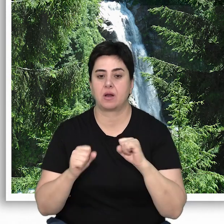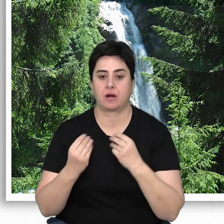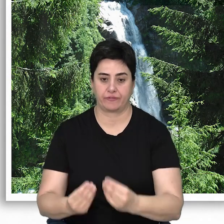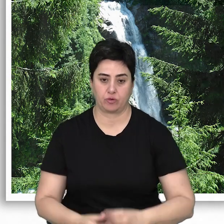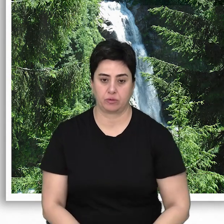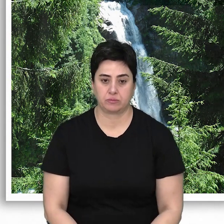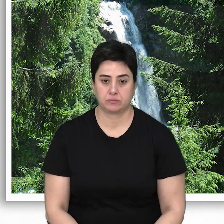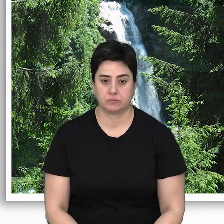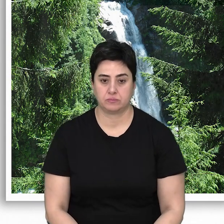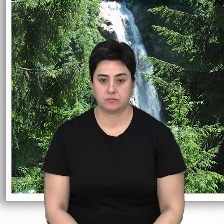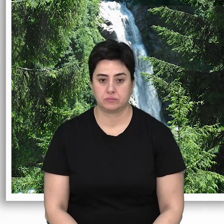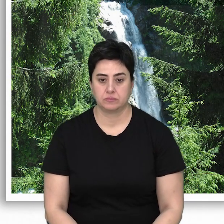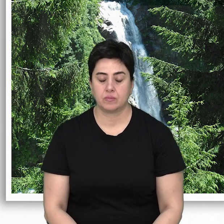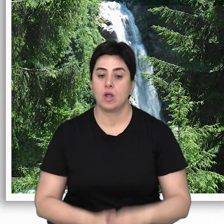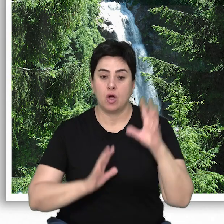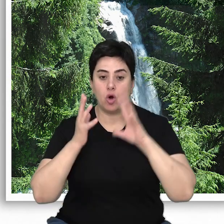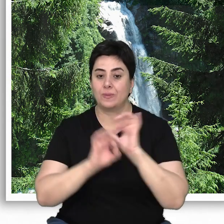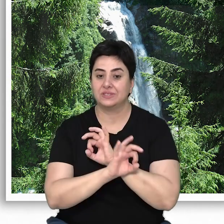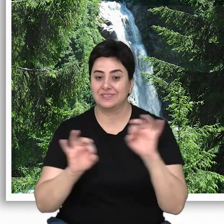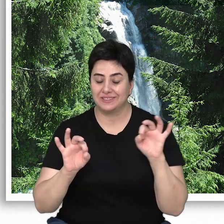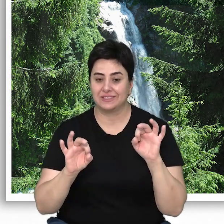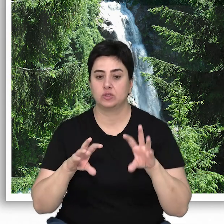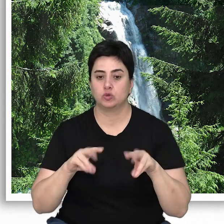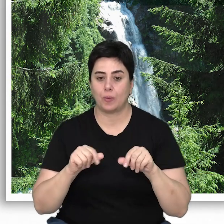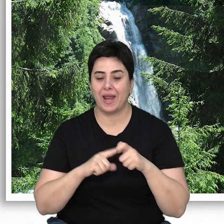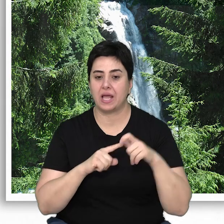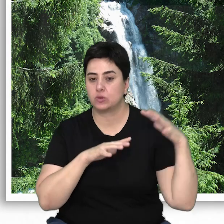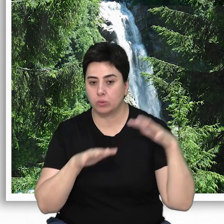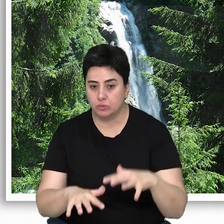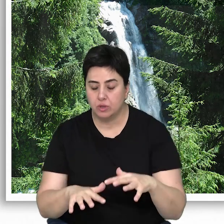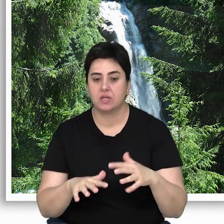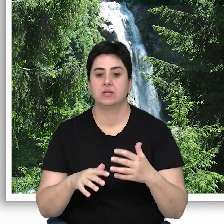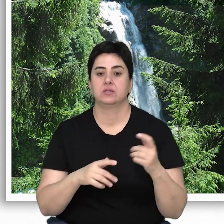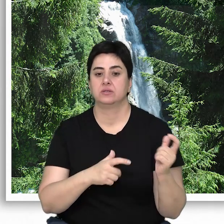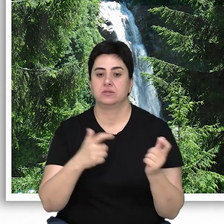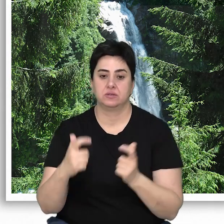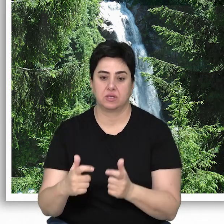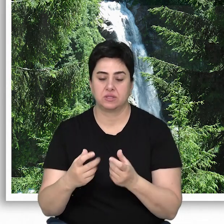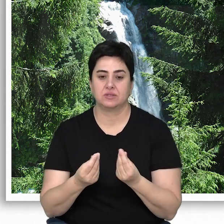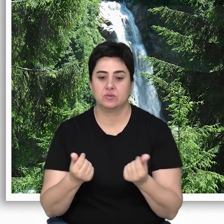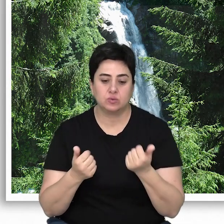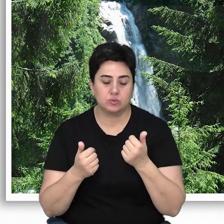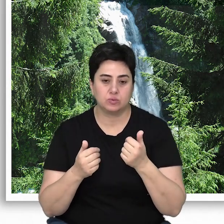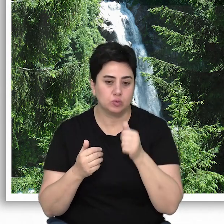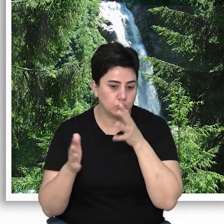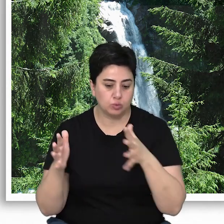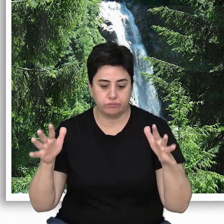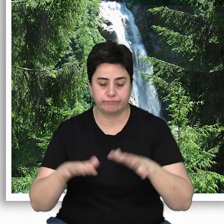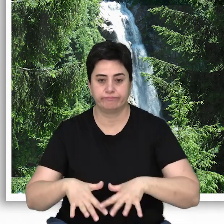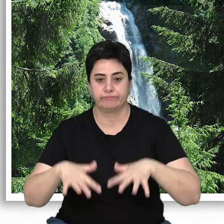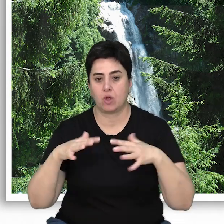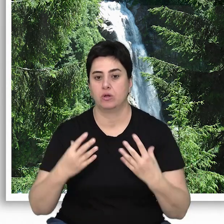olumsuz etkiliyor. Ormansızlaşma toprak erozyonuna ve taşınan tanelerin akarsularda